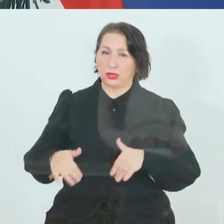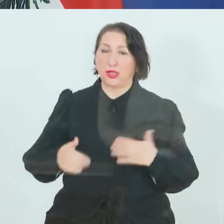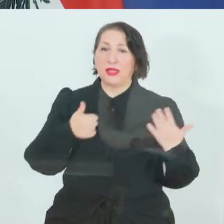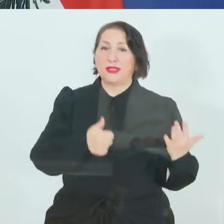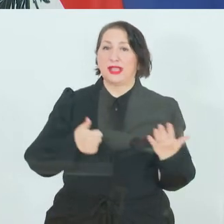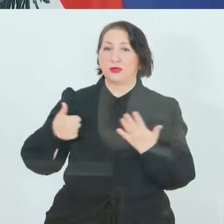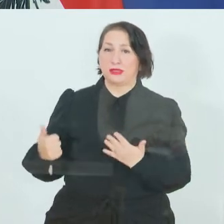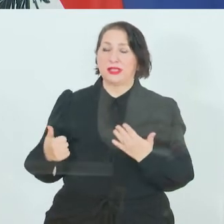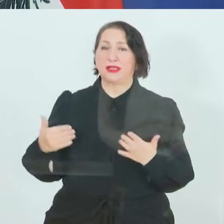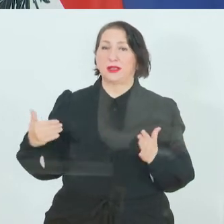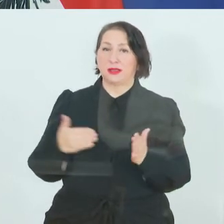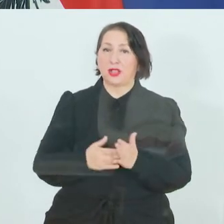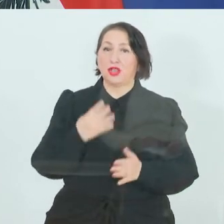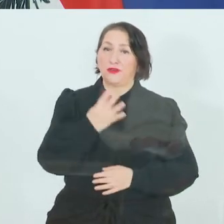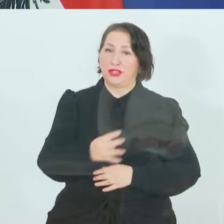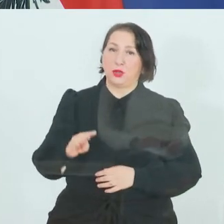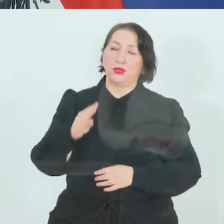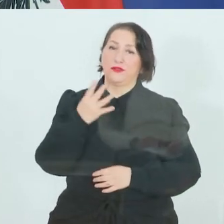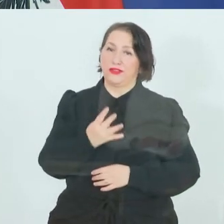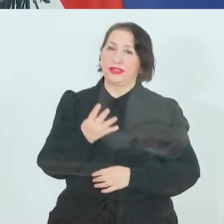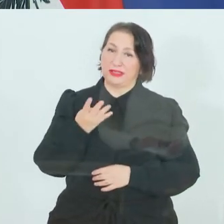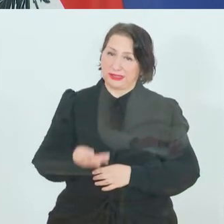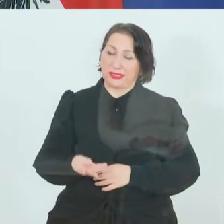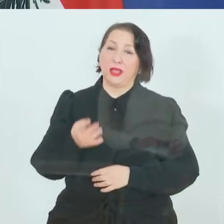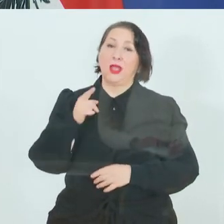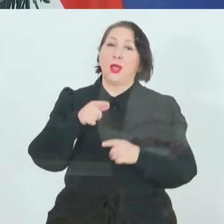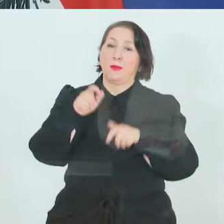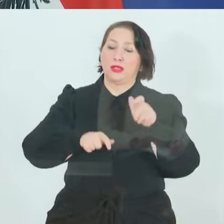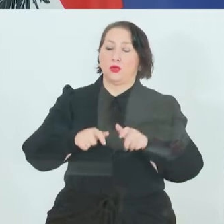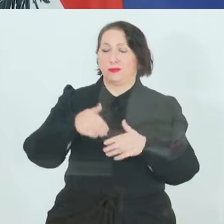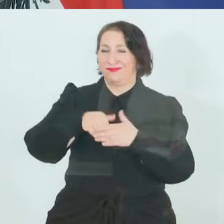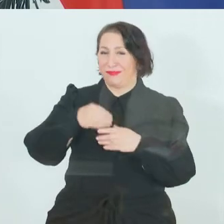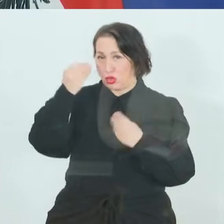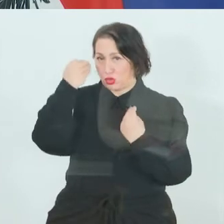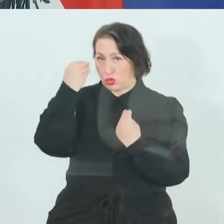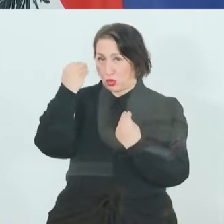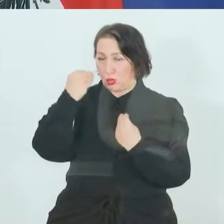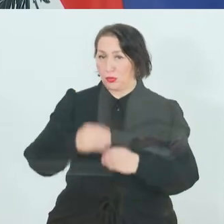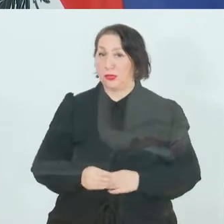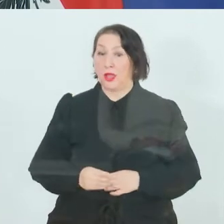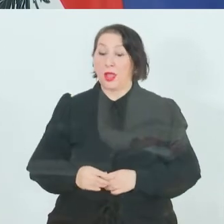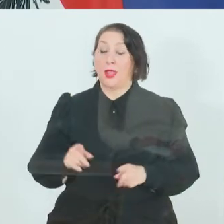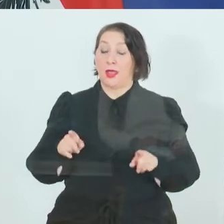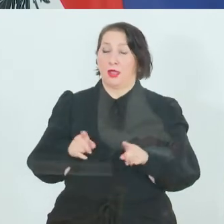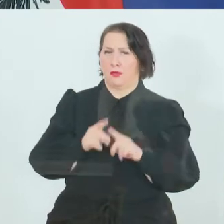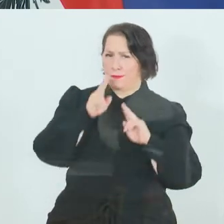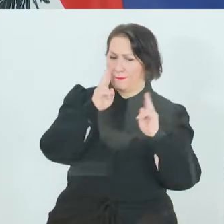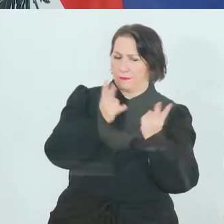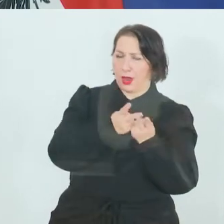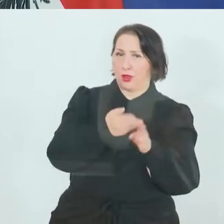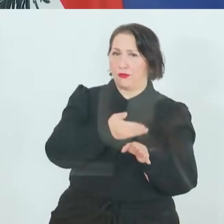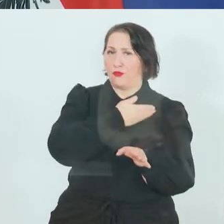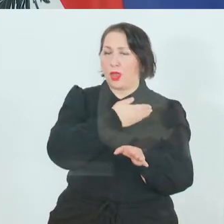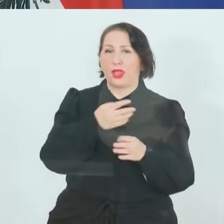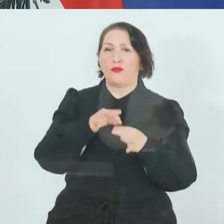66.440 Personen sind in Schulung. Das sind im Vergleich zur Vorwoche über 12